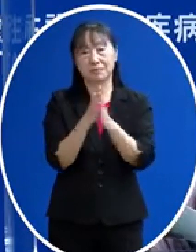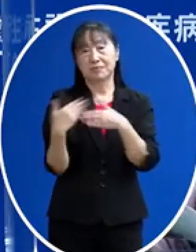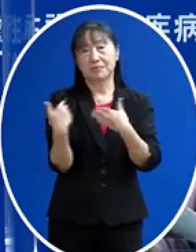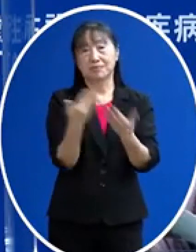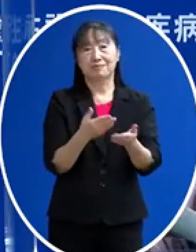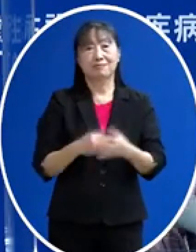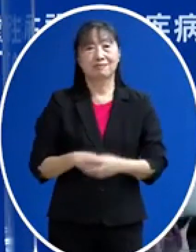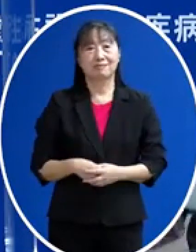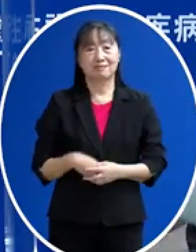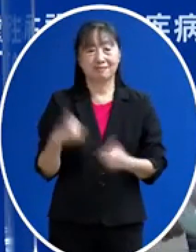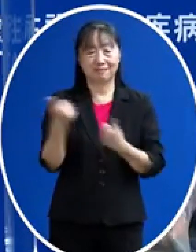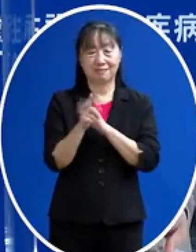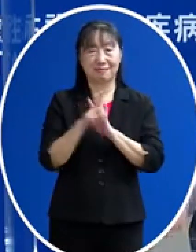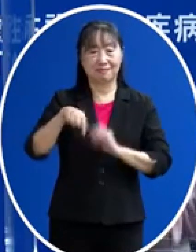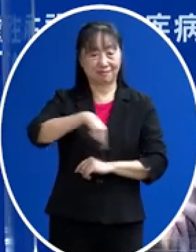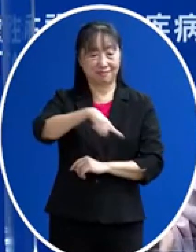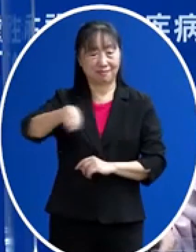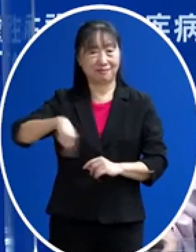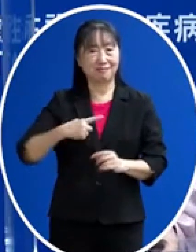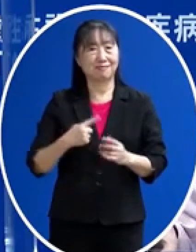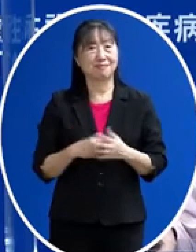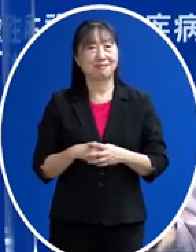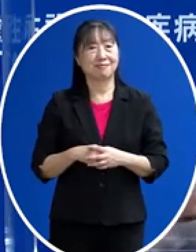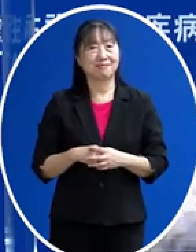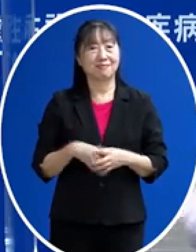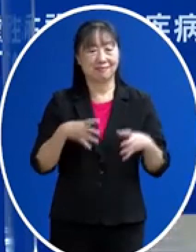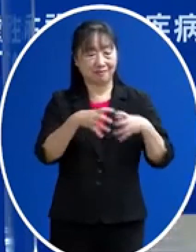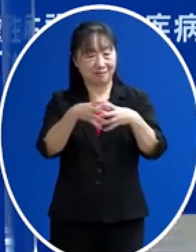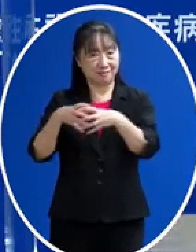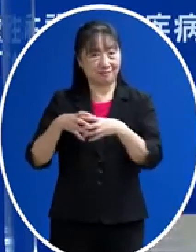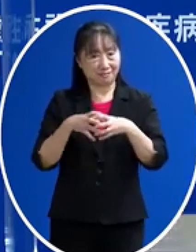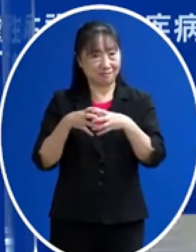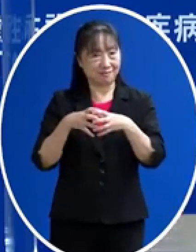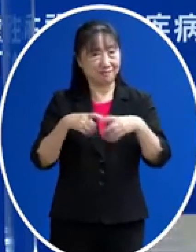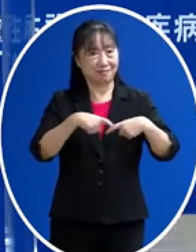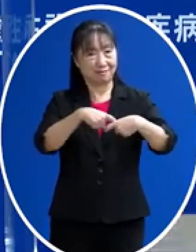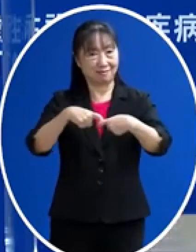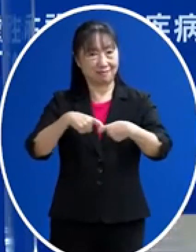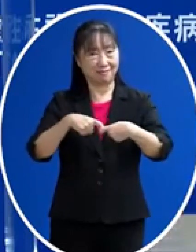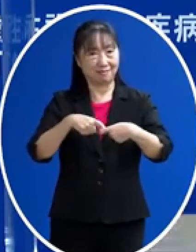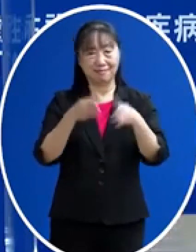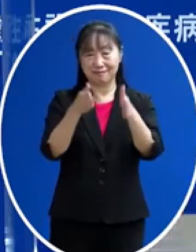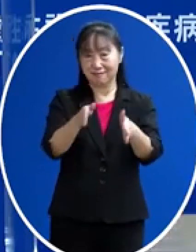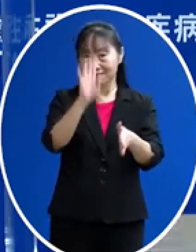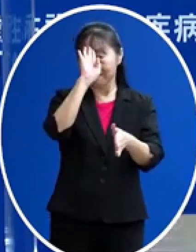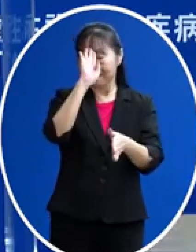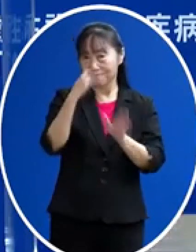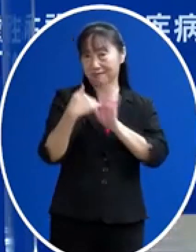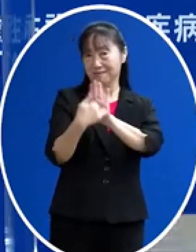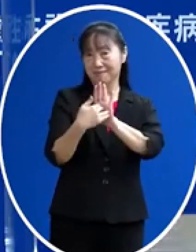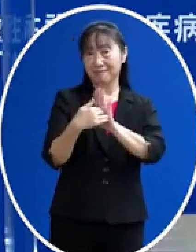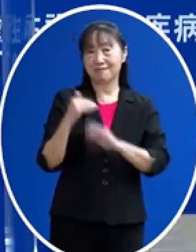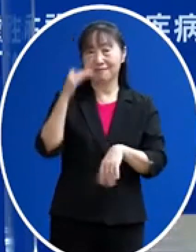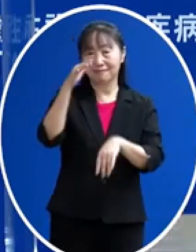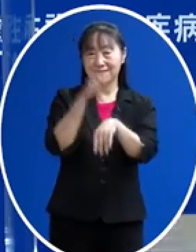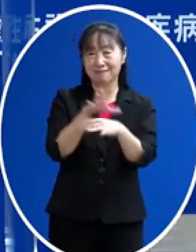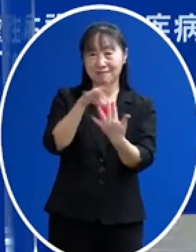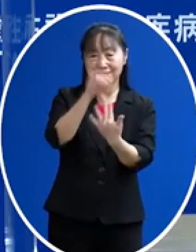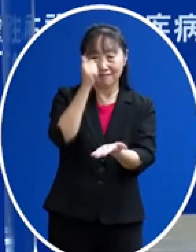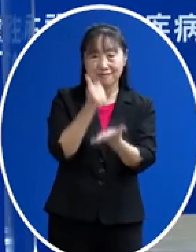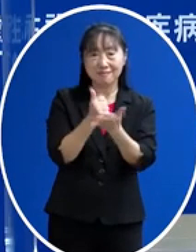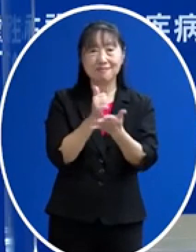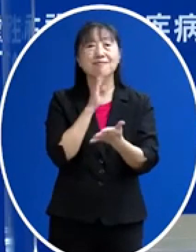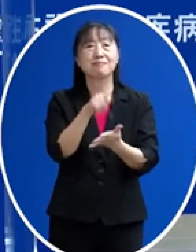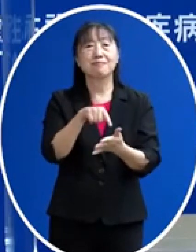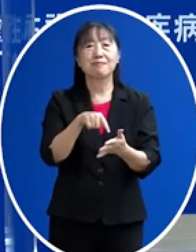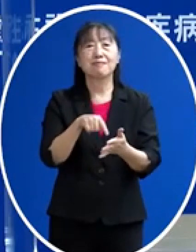那代表人類團 就是團結 團結來抗疫 那高端能夠獲選繼續進